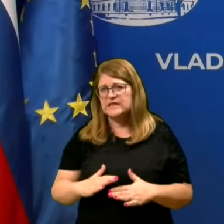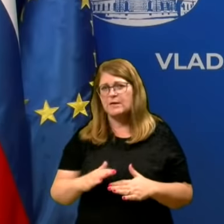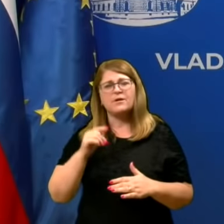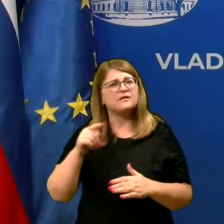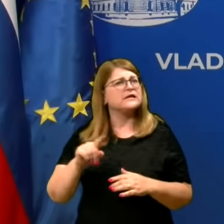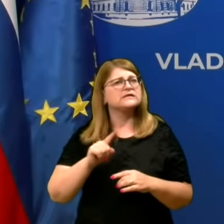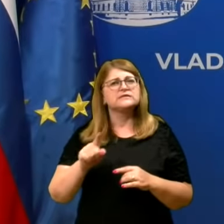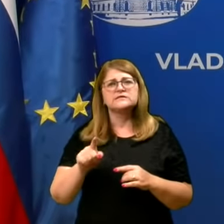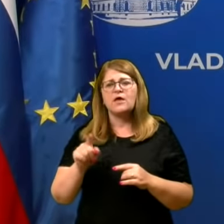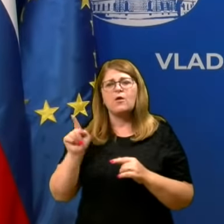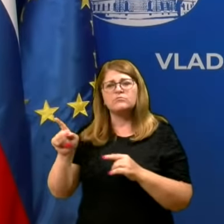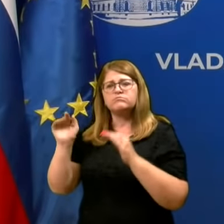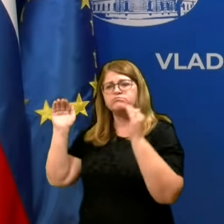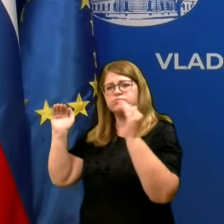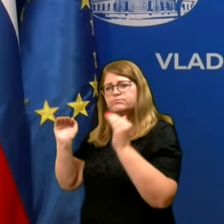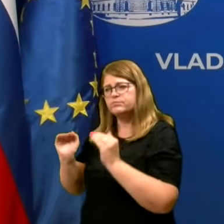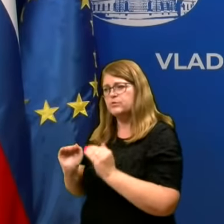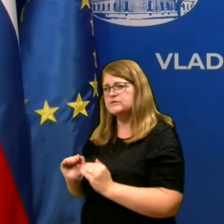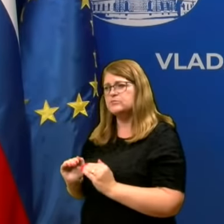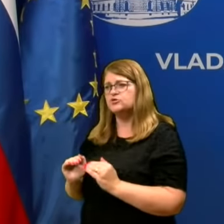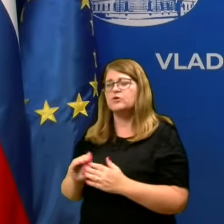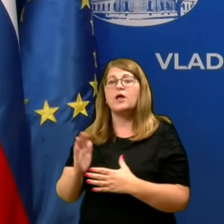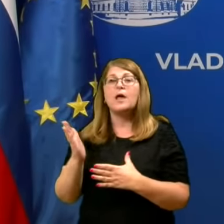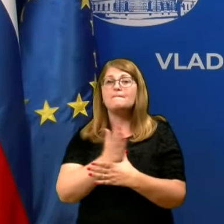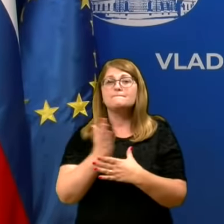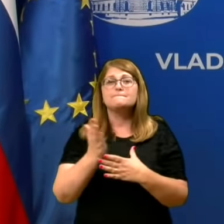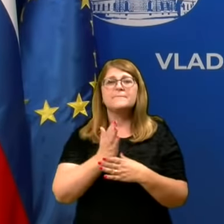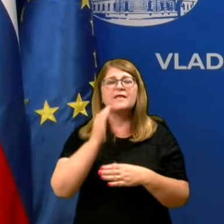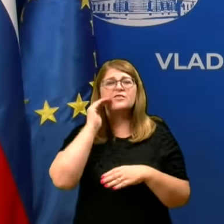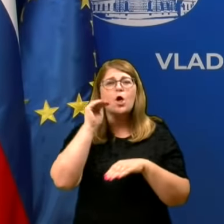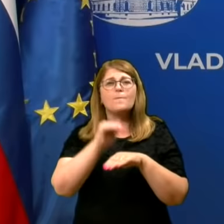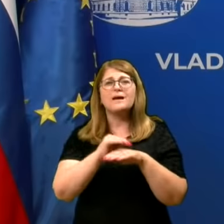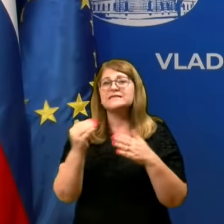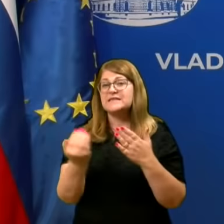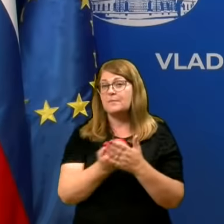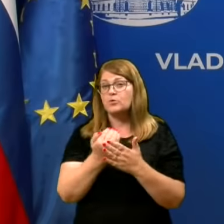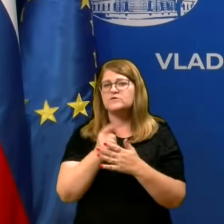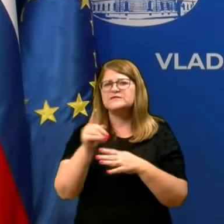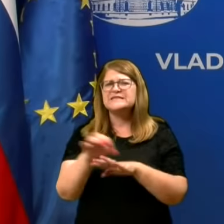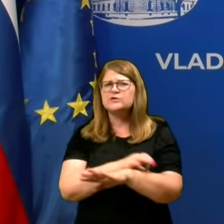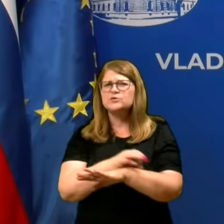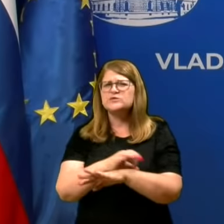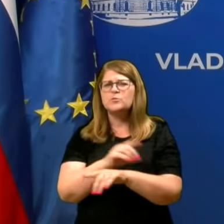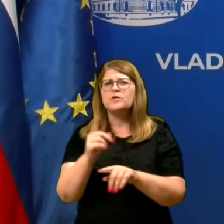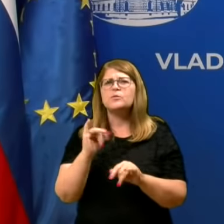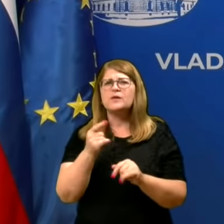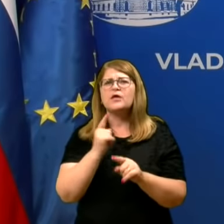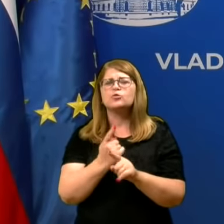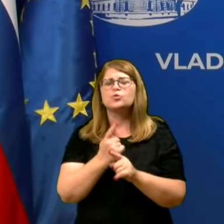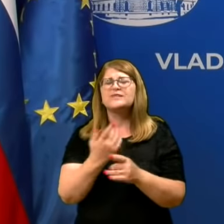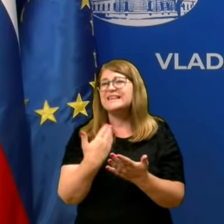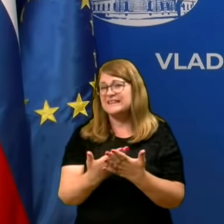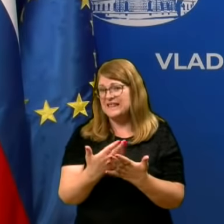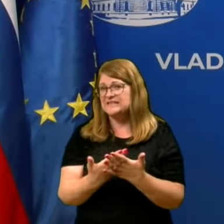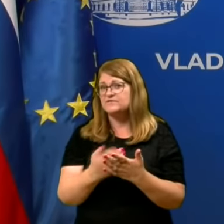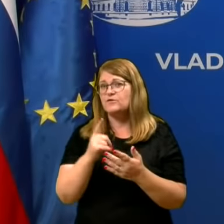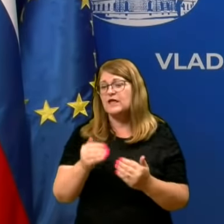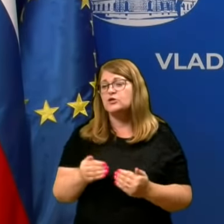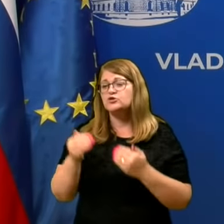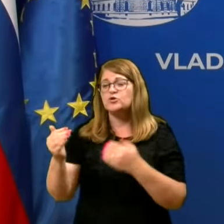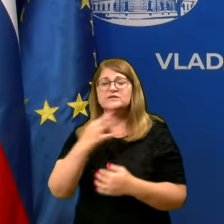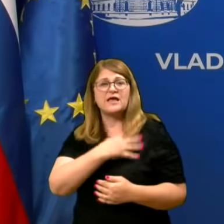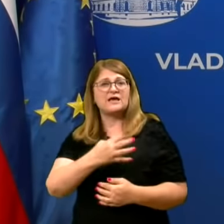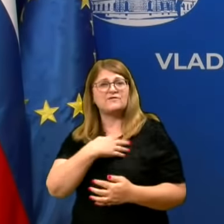nezadržno slabšajo. Med opaznimi novicami, nekaj vznemirjajo je tudi dejstvo, da sosednja